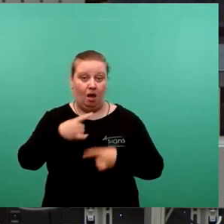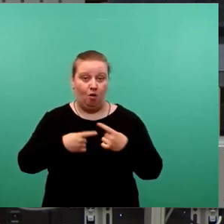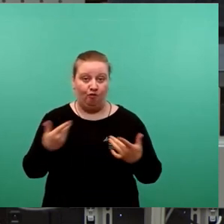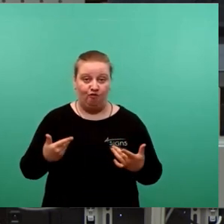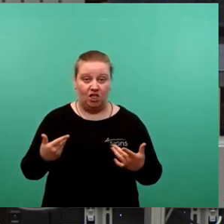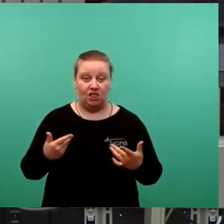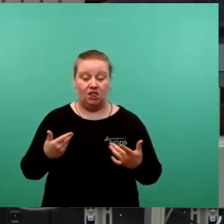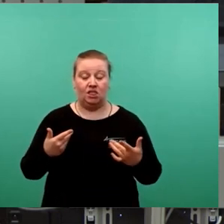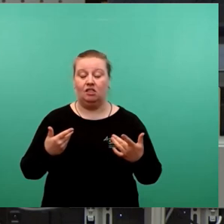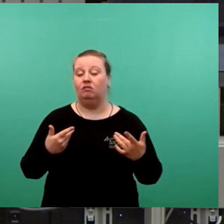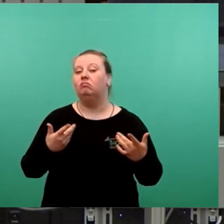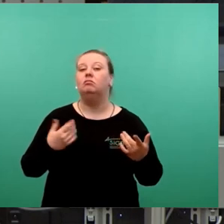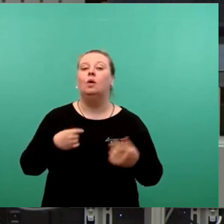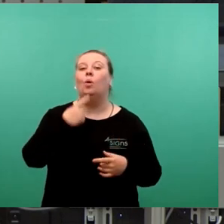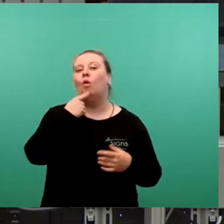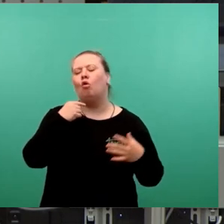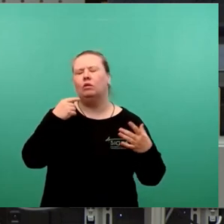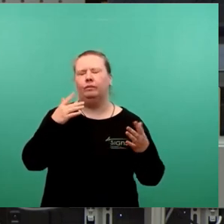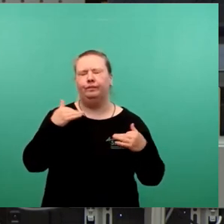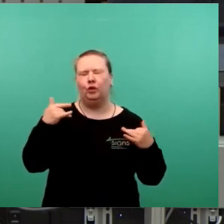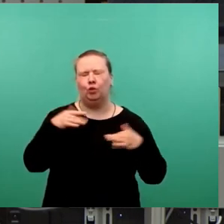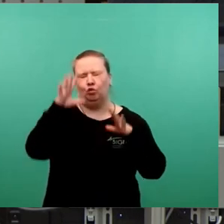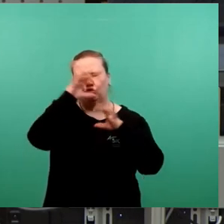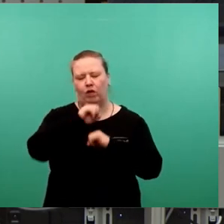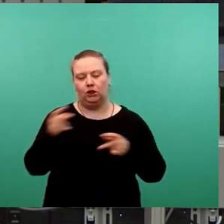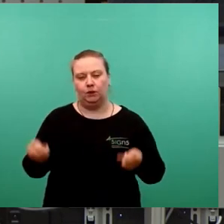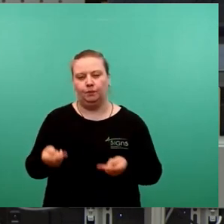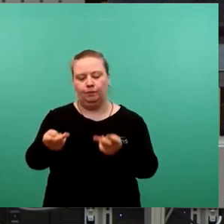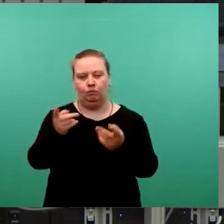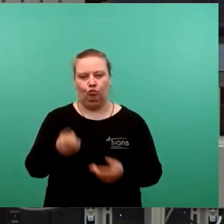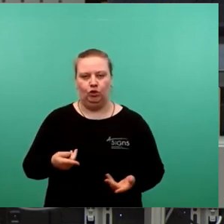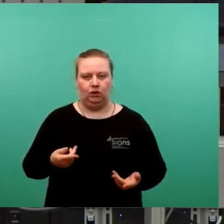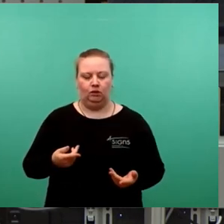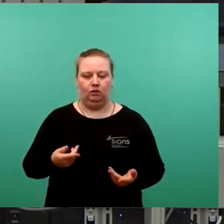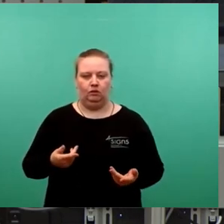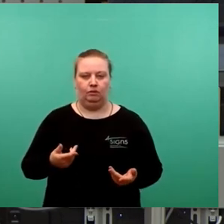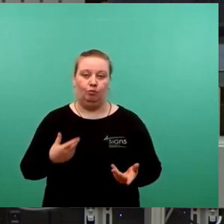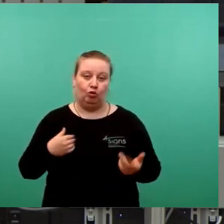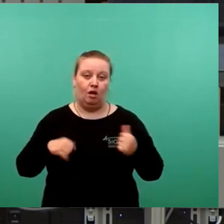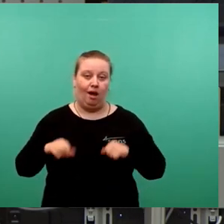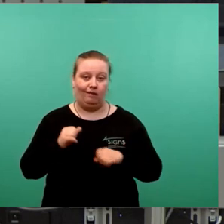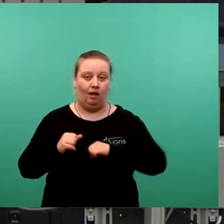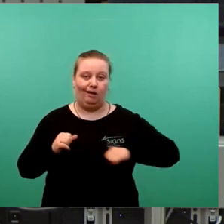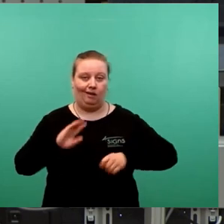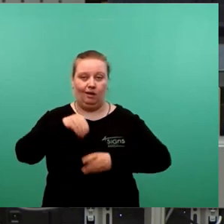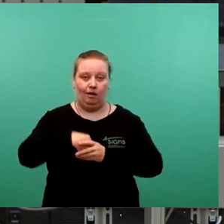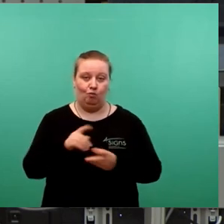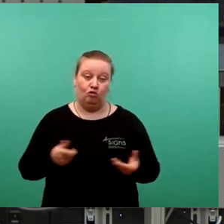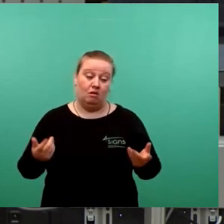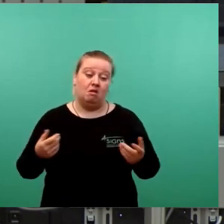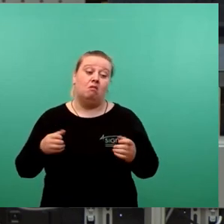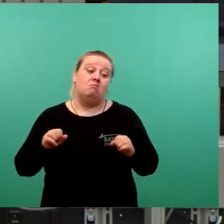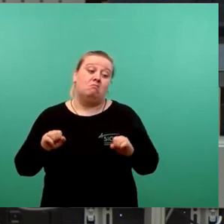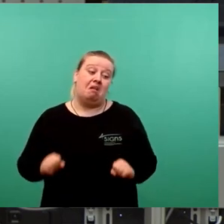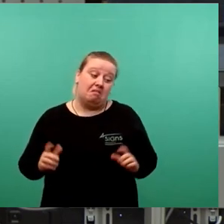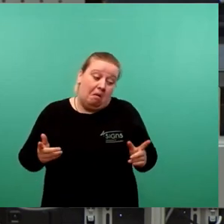grün-schwarz vorantreibt, dort ist der Steigbügel, die Linke. Kann man machen. Da sieht man